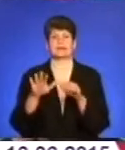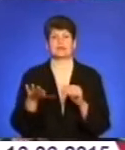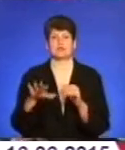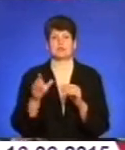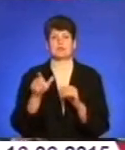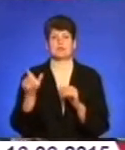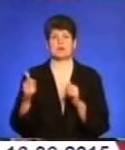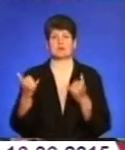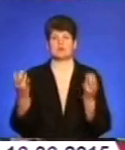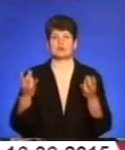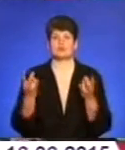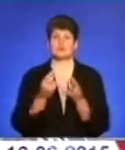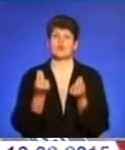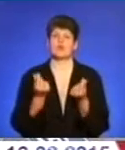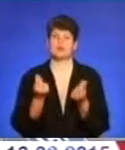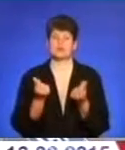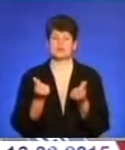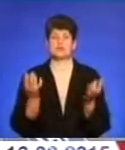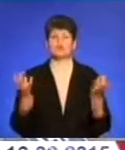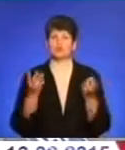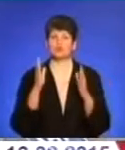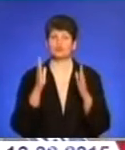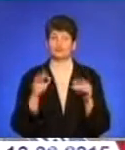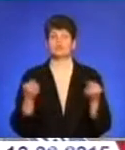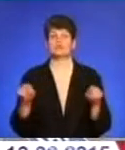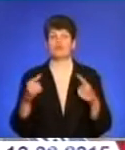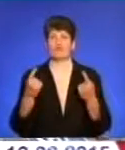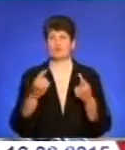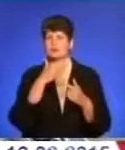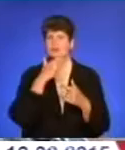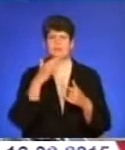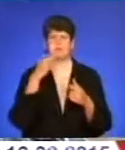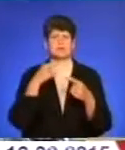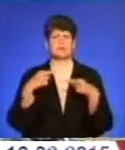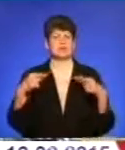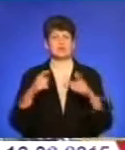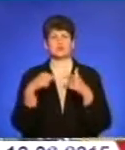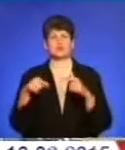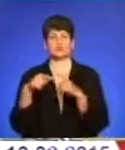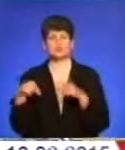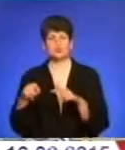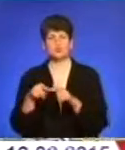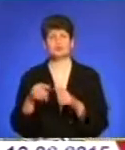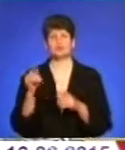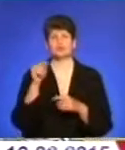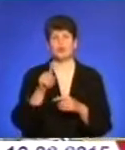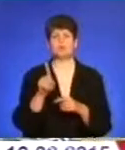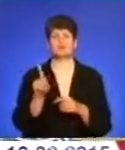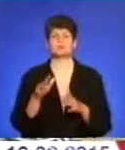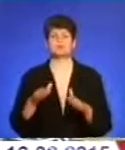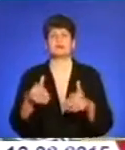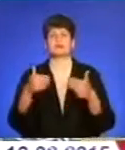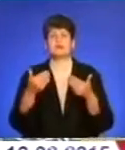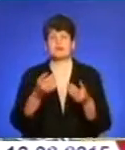Сьогодні їм, як ніколи, потрібні гроші. Необхідно буде створювати цілу низку структур і відділів, для того, щоб надати